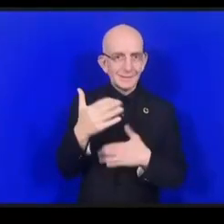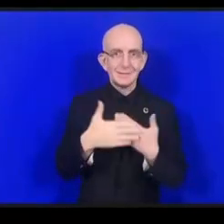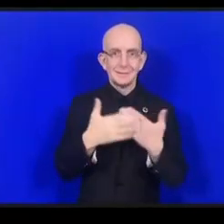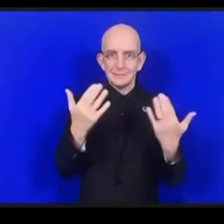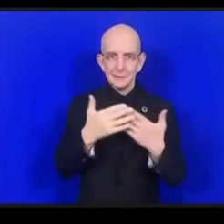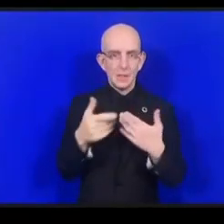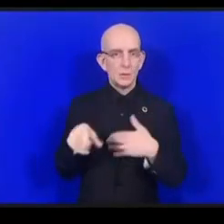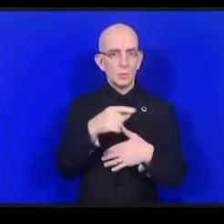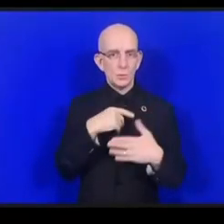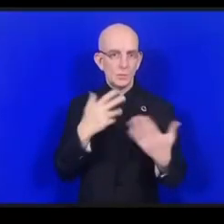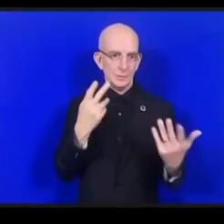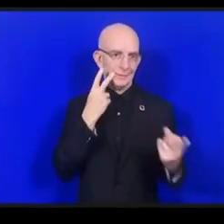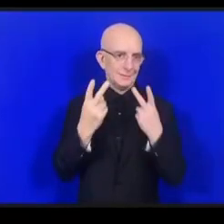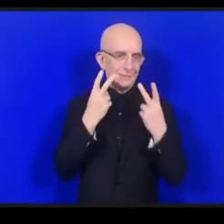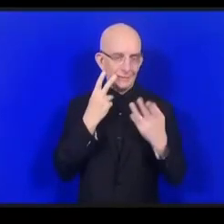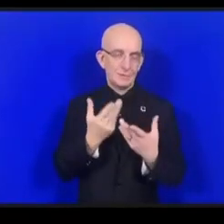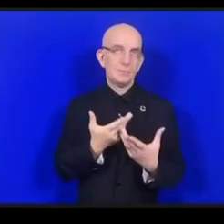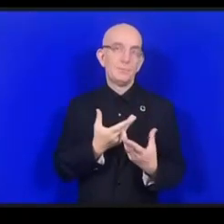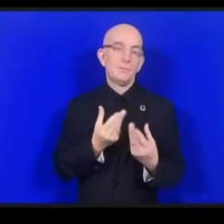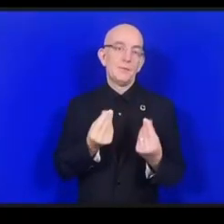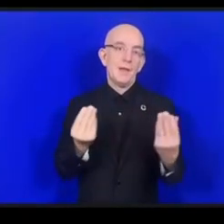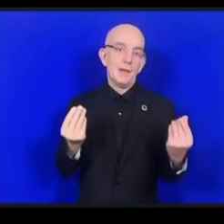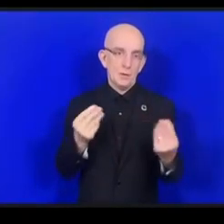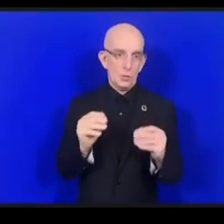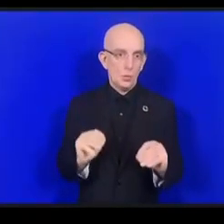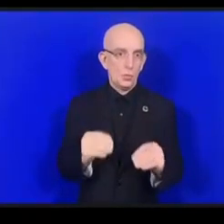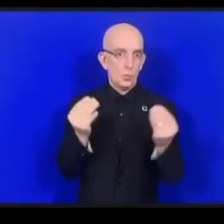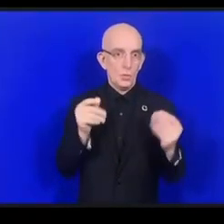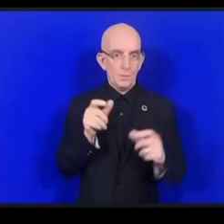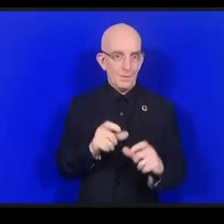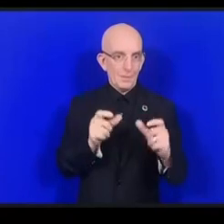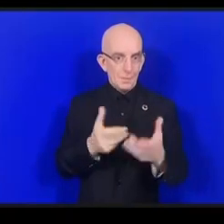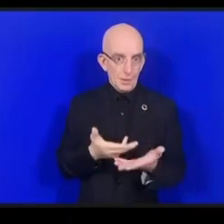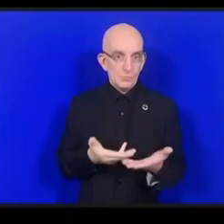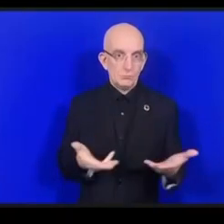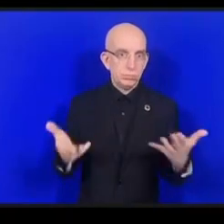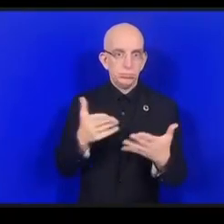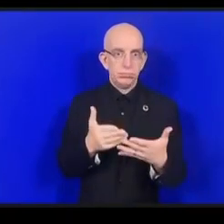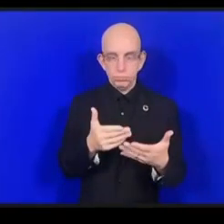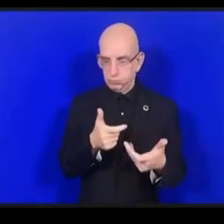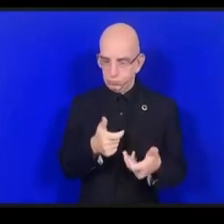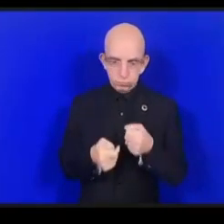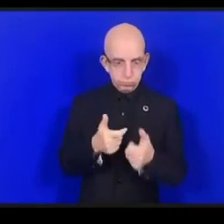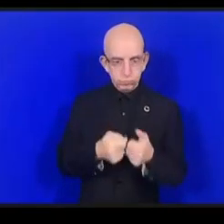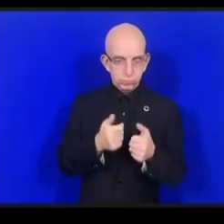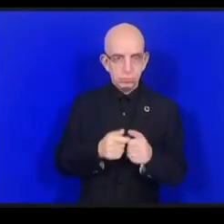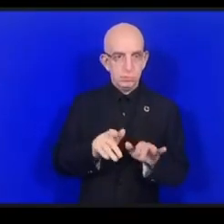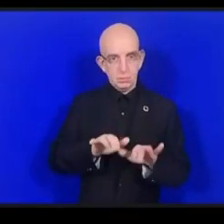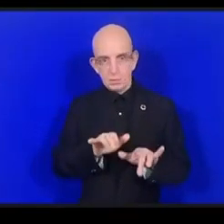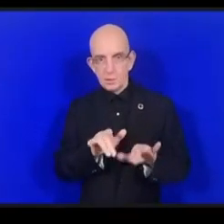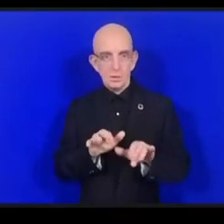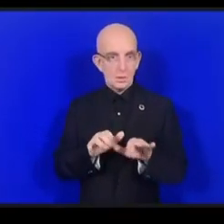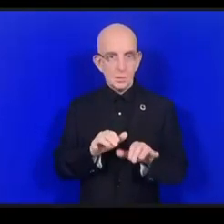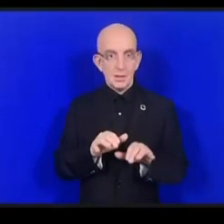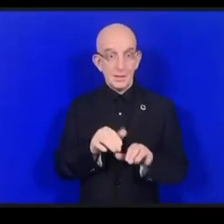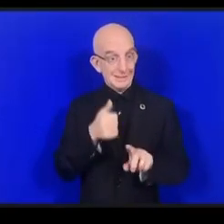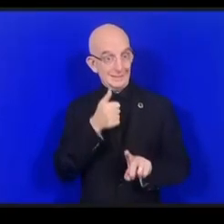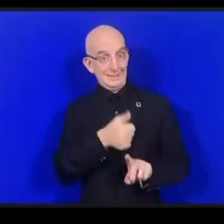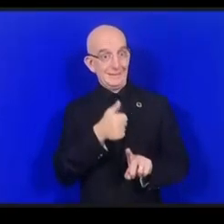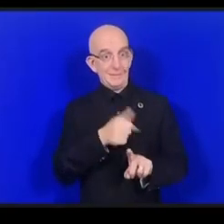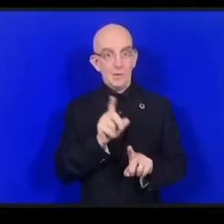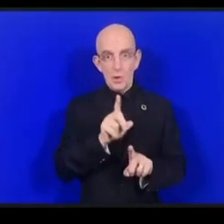وأثناء الجائحة نحن تواصلنا عبر الإنترنت في حياتنا